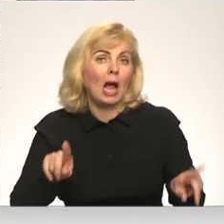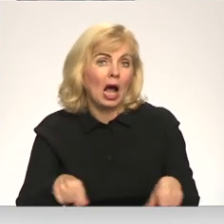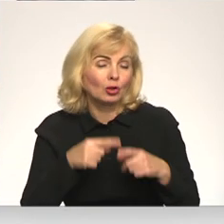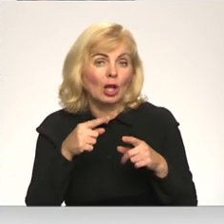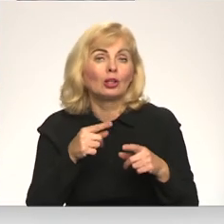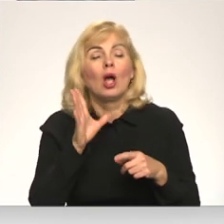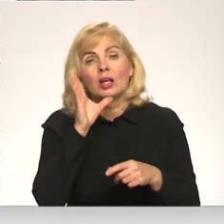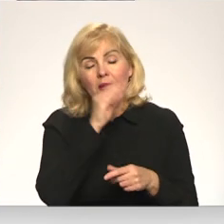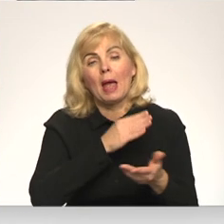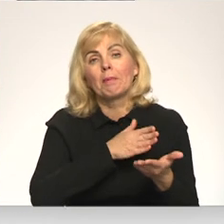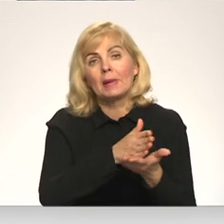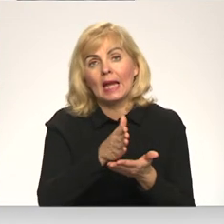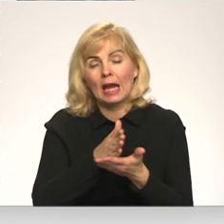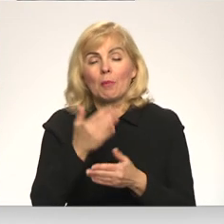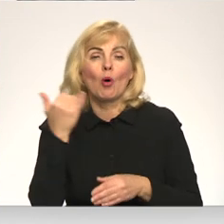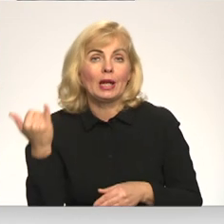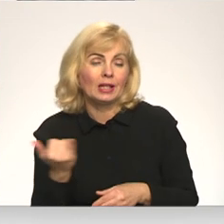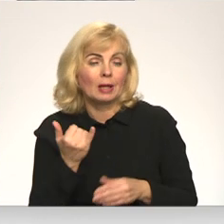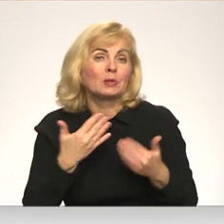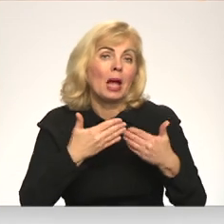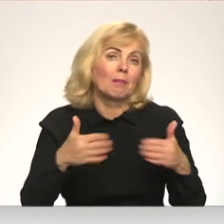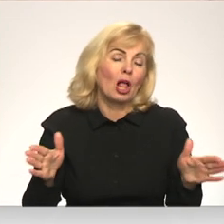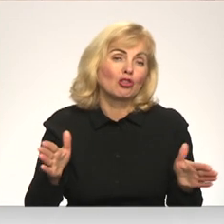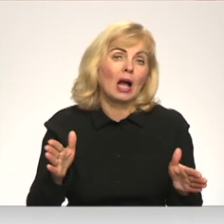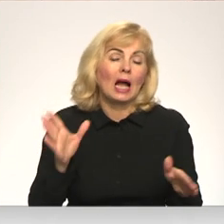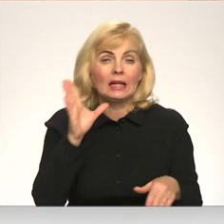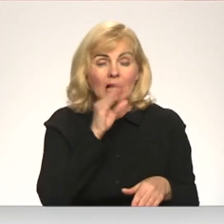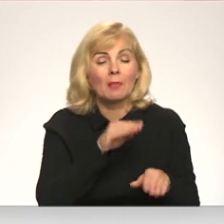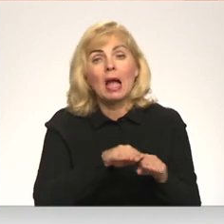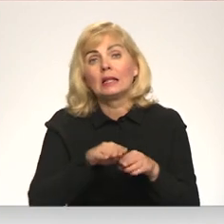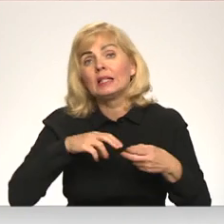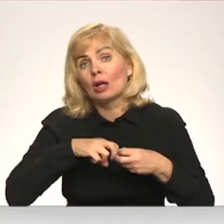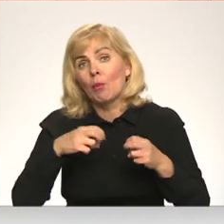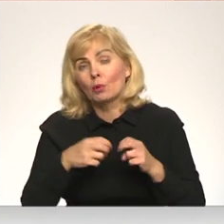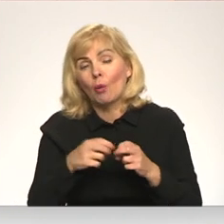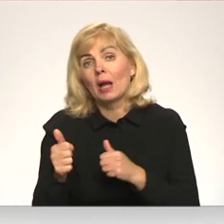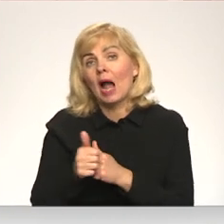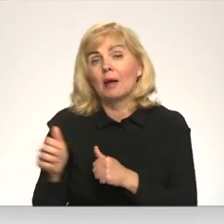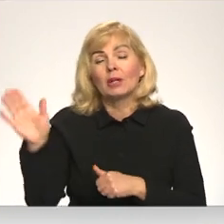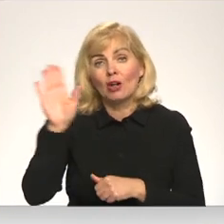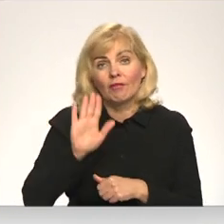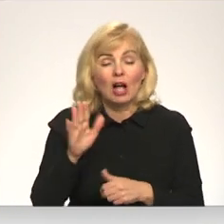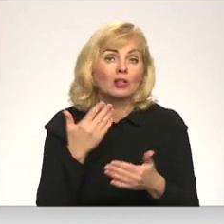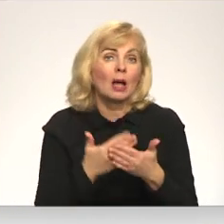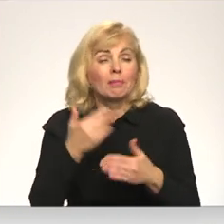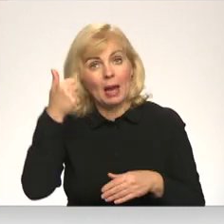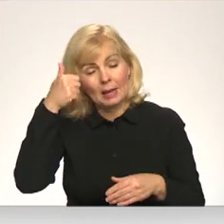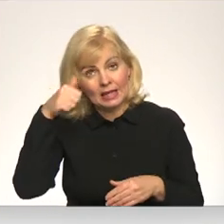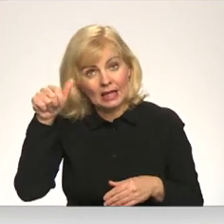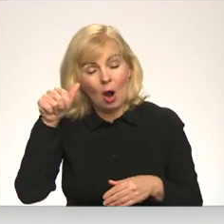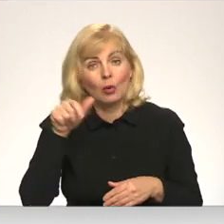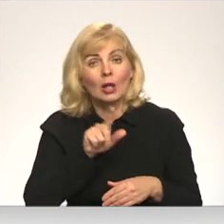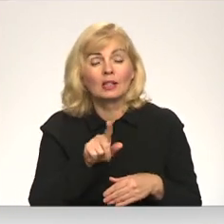padarītu pieejam un interesanti un ar tām plašākām iespējām. Līdzīgs problēmas ir arī kaimiņu valstīs. Piemēram, Igaunijā